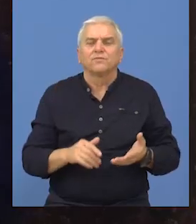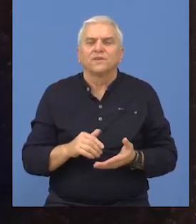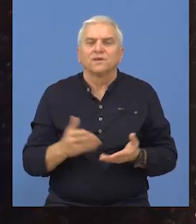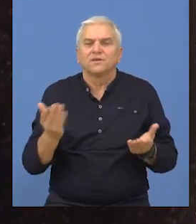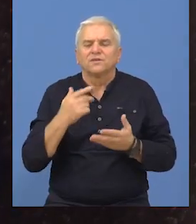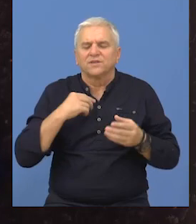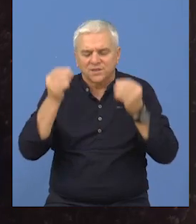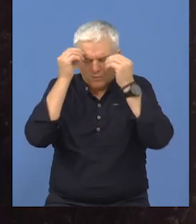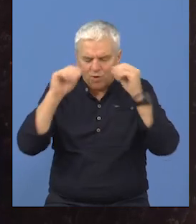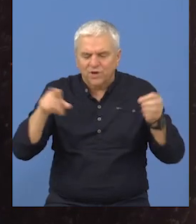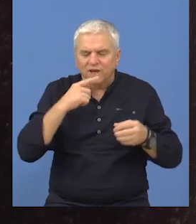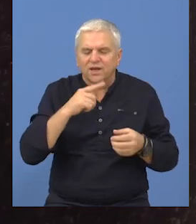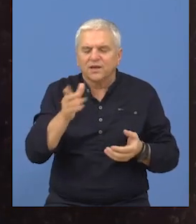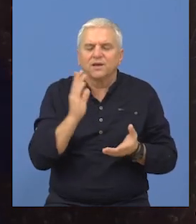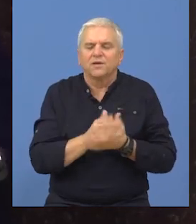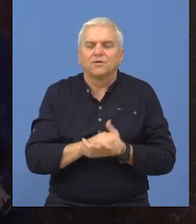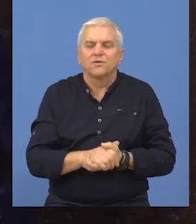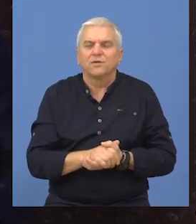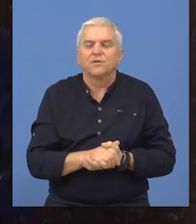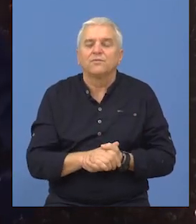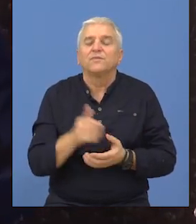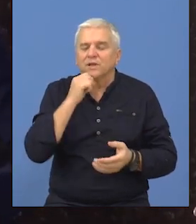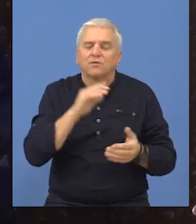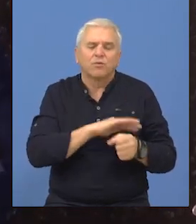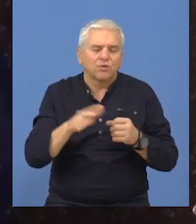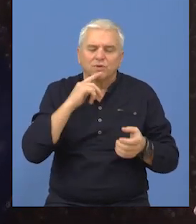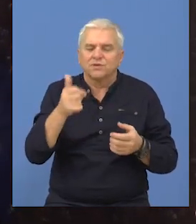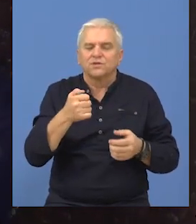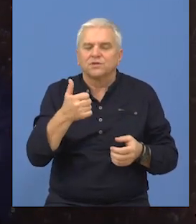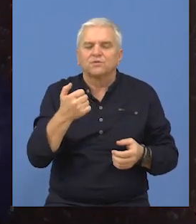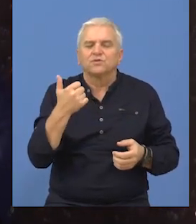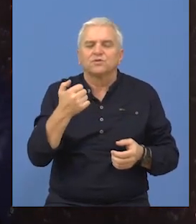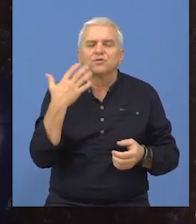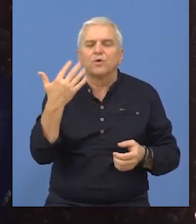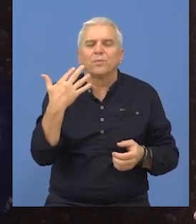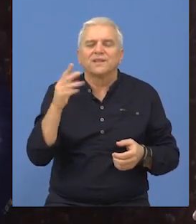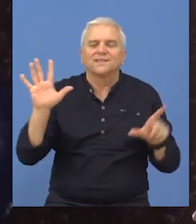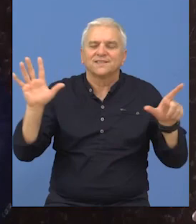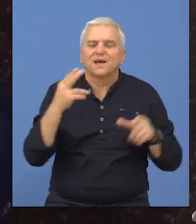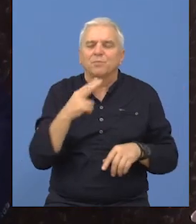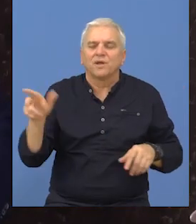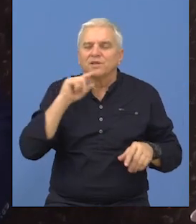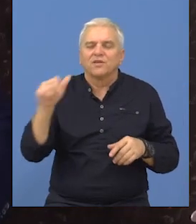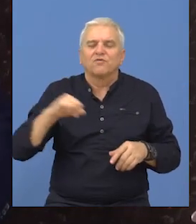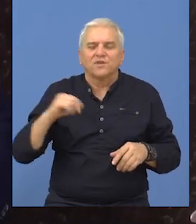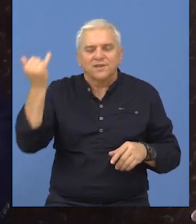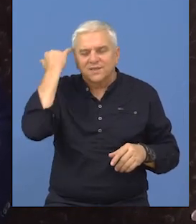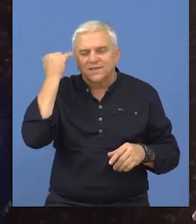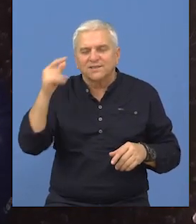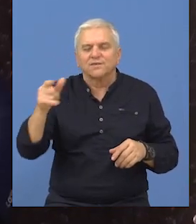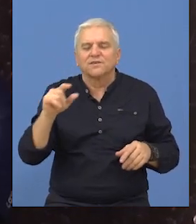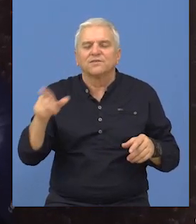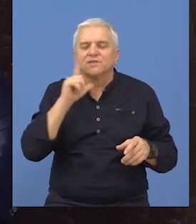vrstvom? Jesam obećao tada da će biti obećano i ispunjeno. 157 milijona smo dobili od